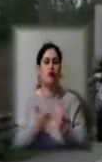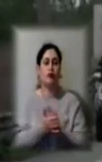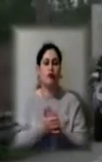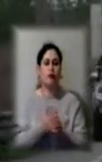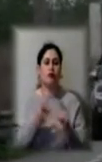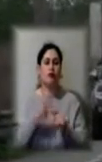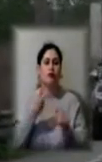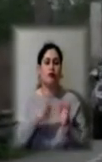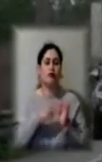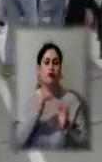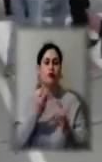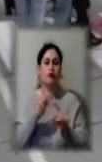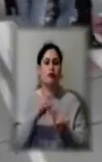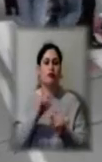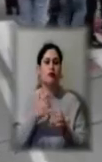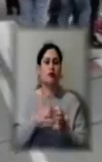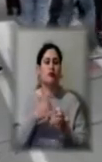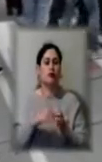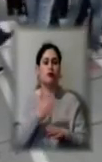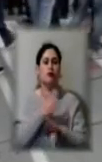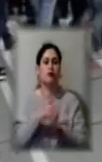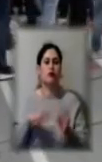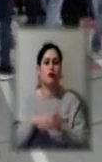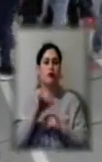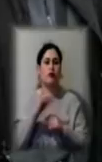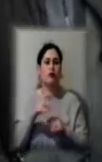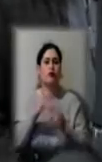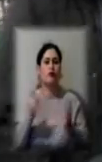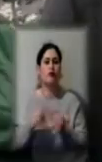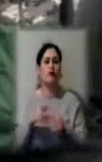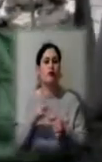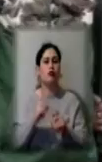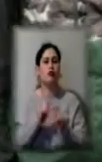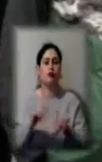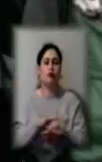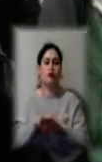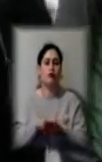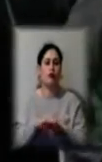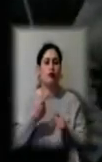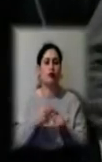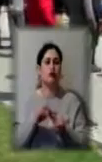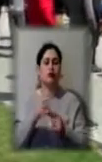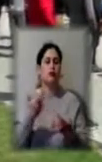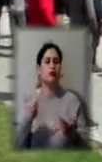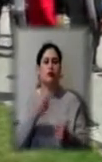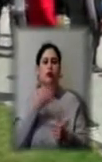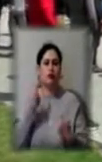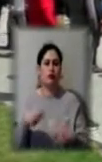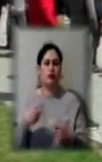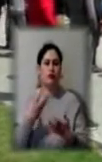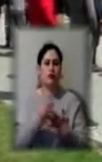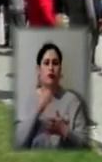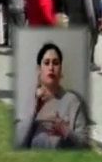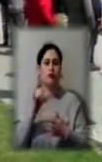аграрії Херсонщини перекрили Антонівський міст. Вимагали відкрити продовольчі ринки, тому що їм ніде реалізувати продукцію. Наступного дня